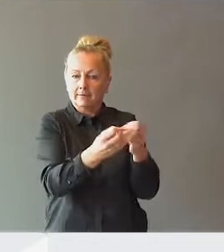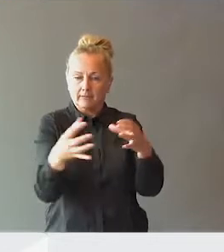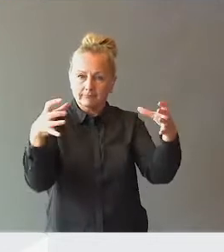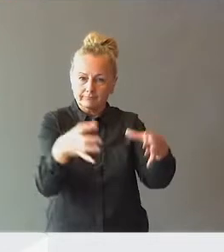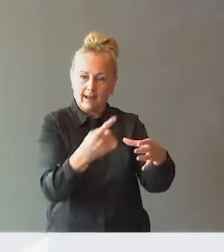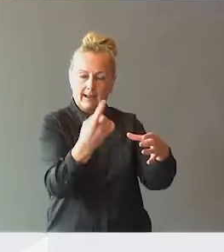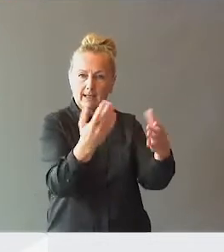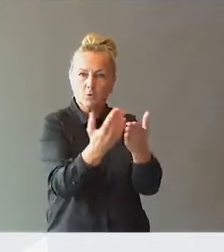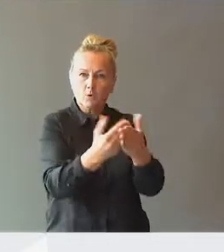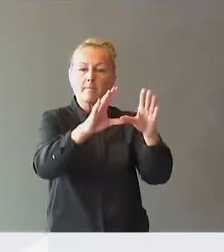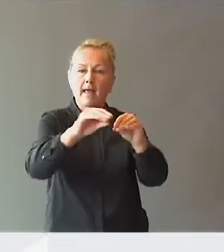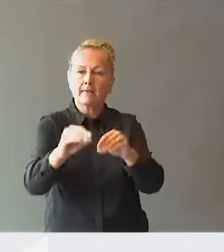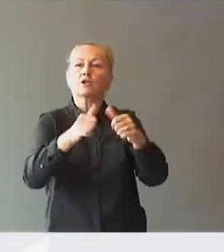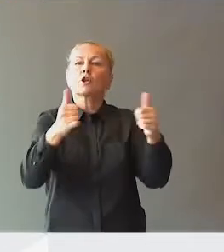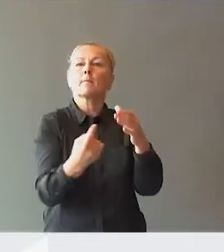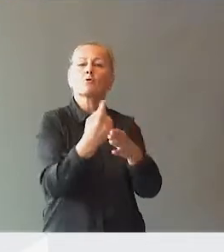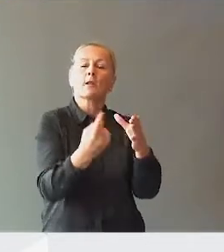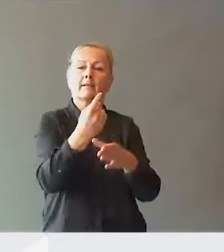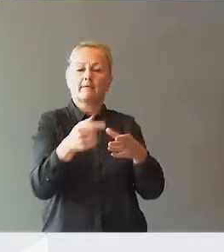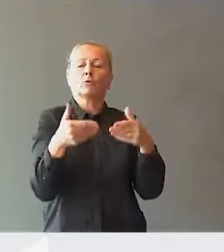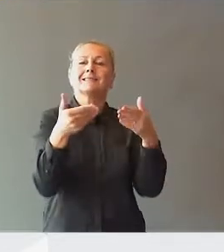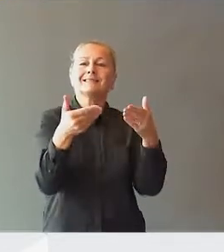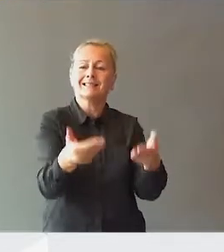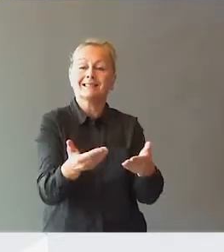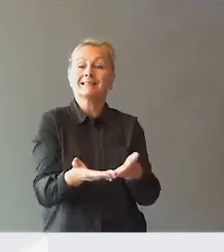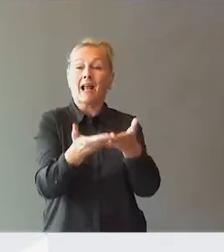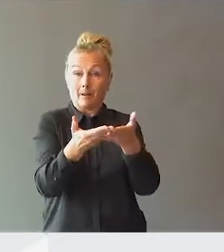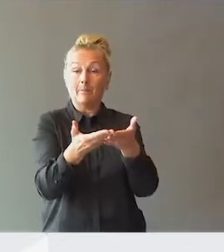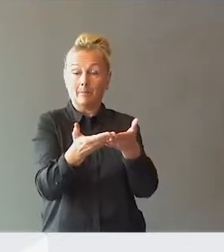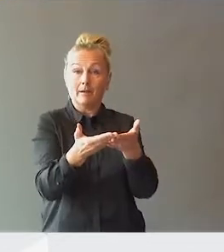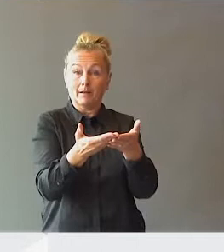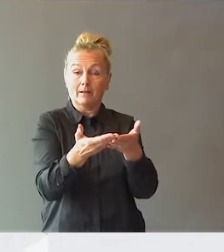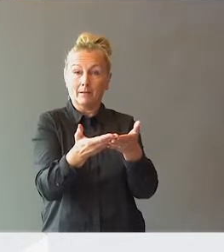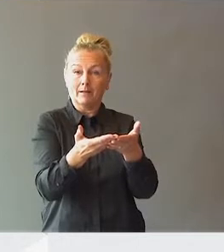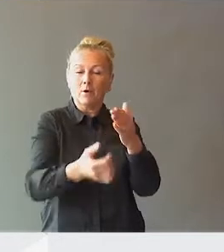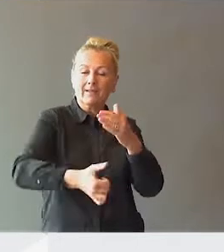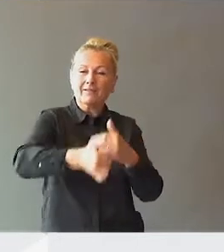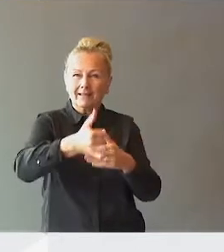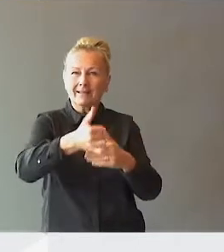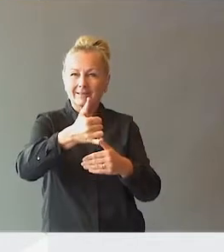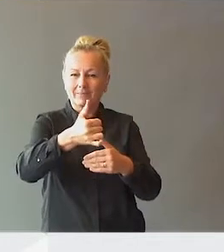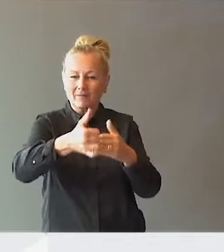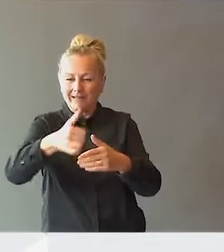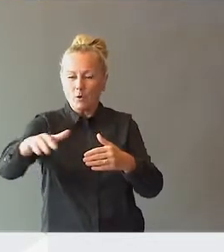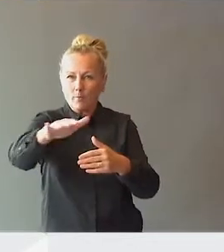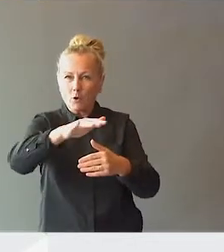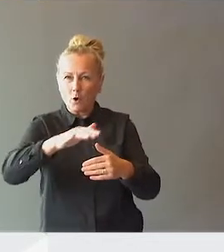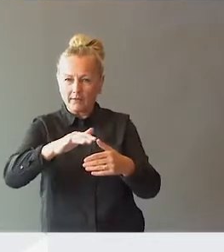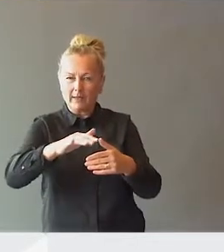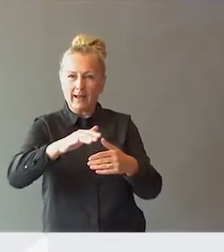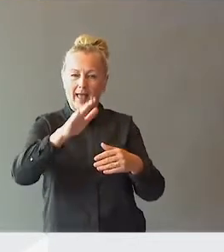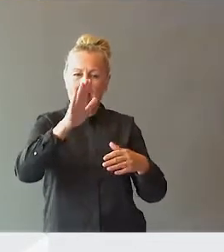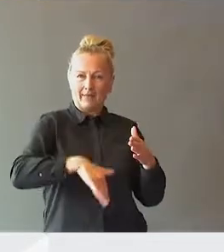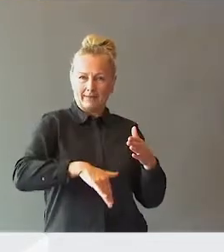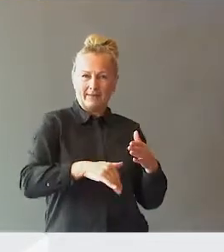bedre og større muligheter for å kunne gi hjelp på viktige områder enn det